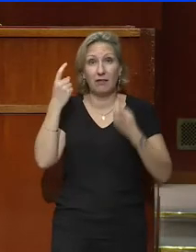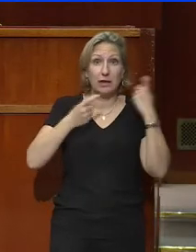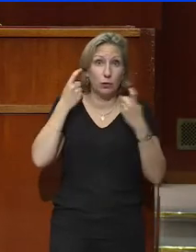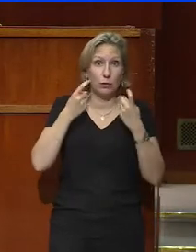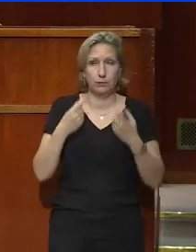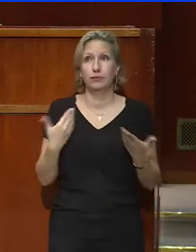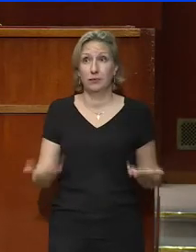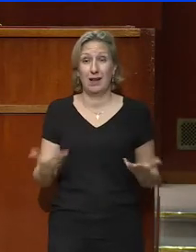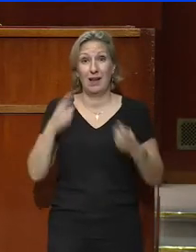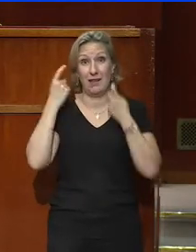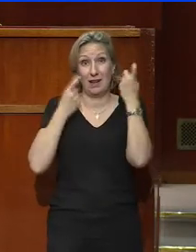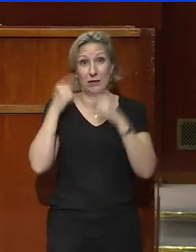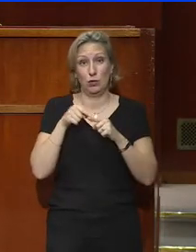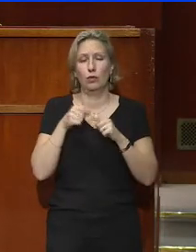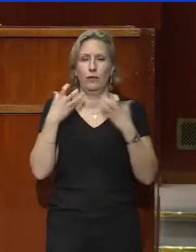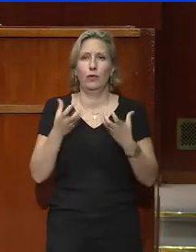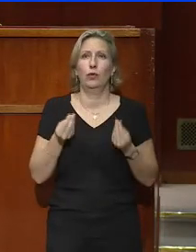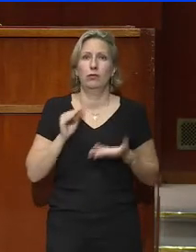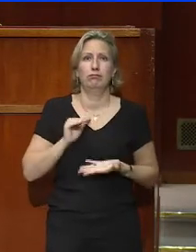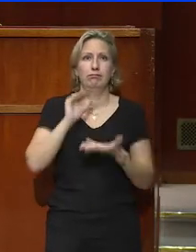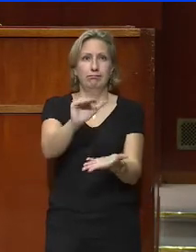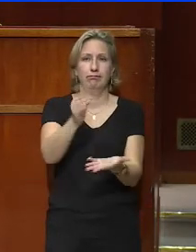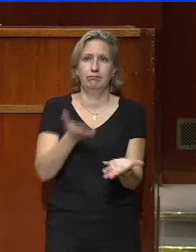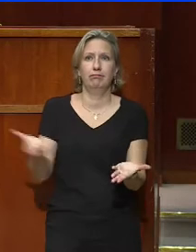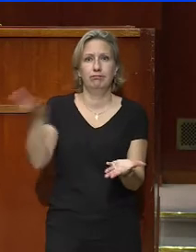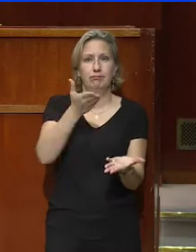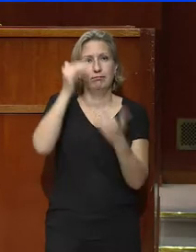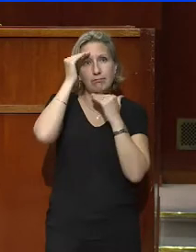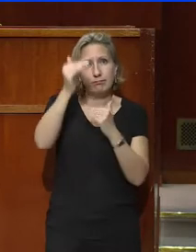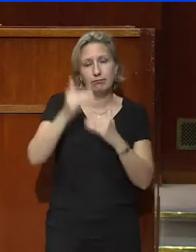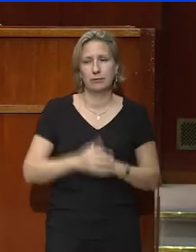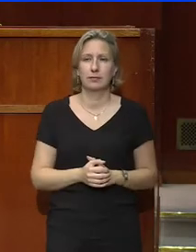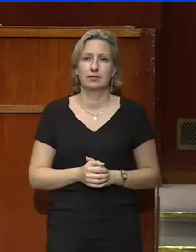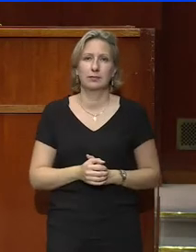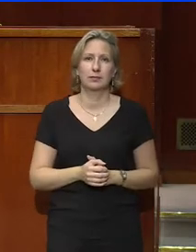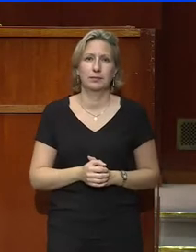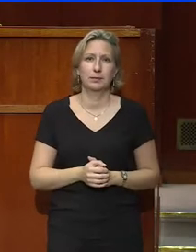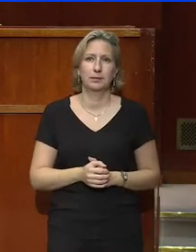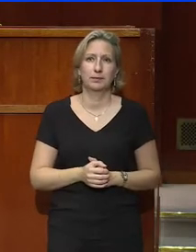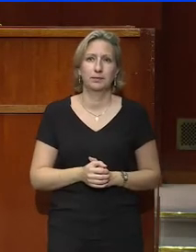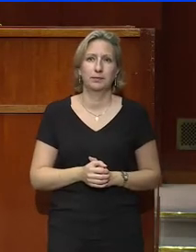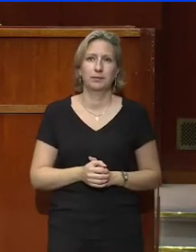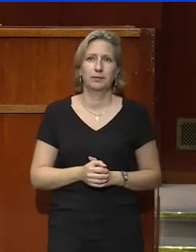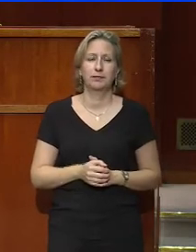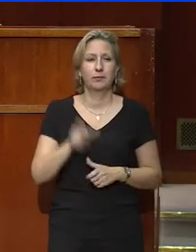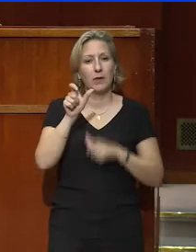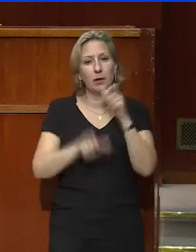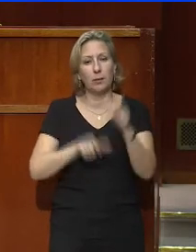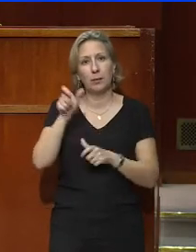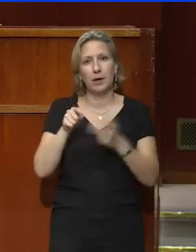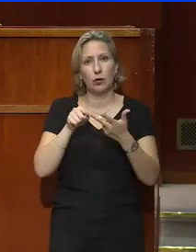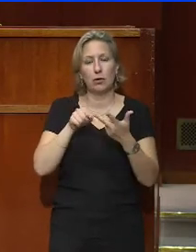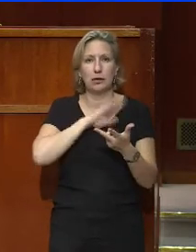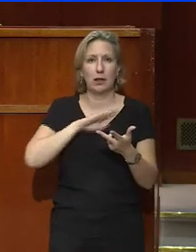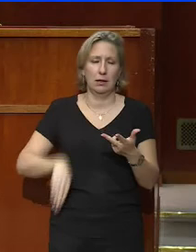Cette réflexion, je souhaite vous la confier. Enfin, dernier thème, l'intégration dans l'emploi des personnes en situation de